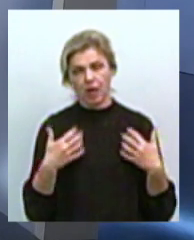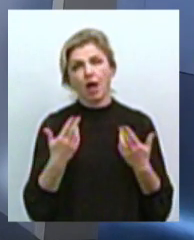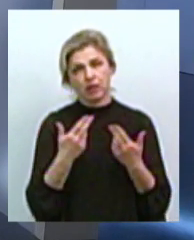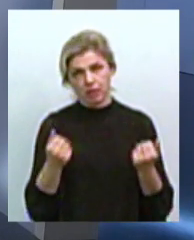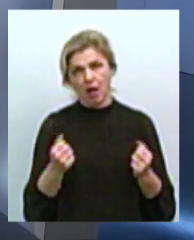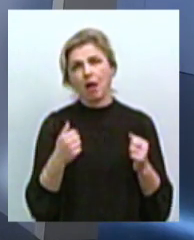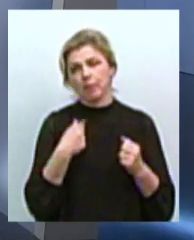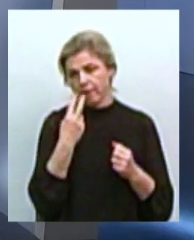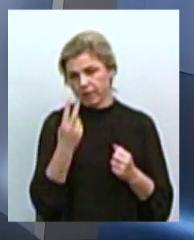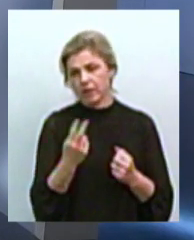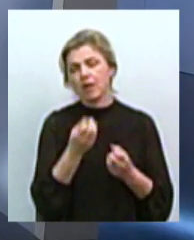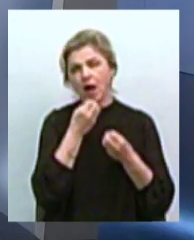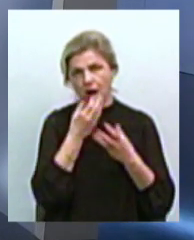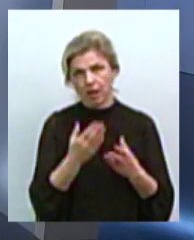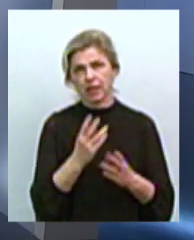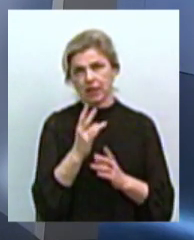можемо побачити гарну динамику.